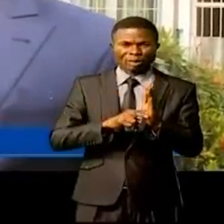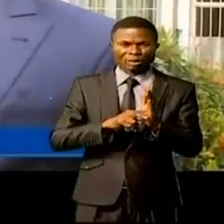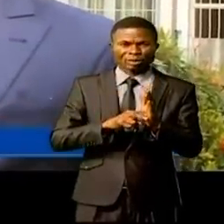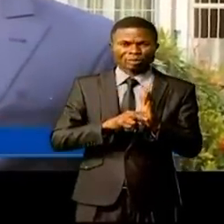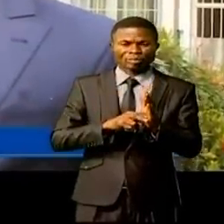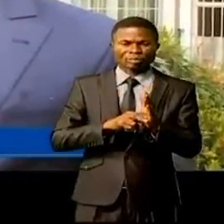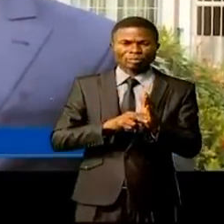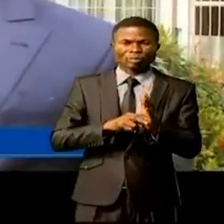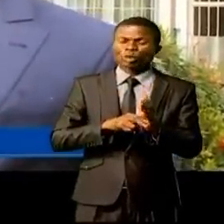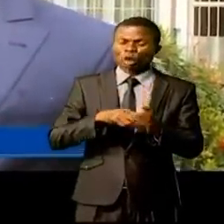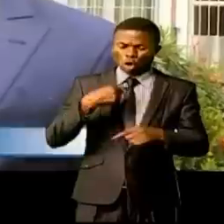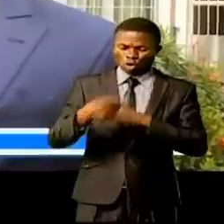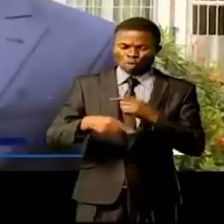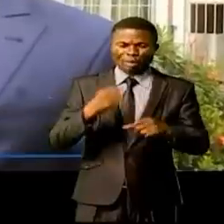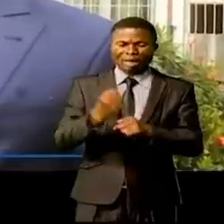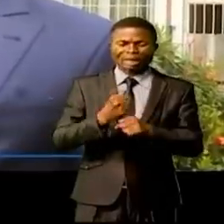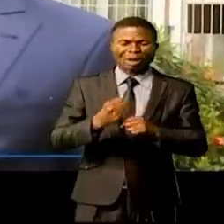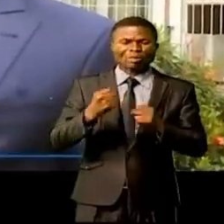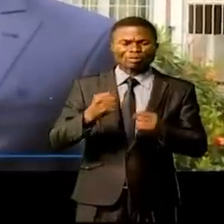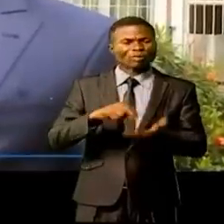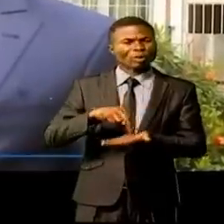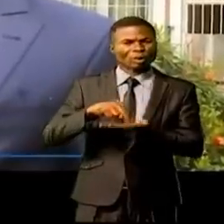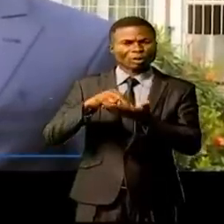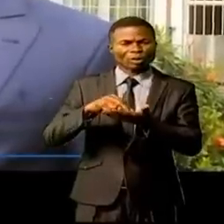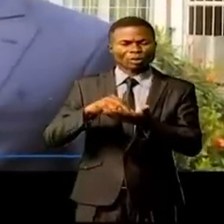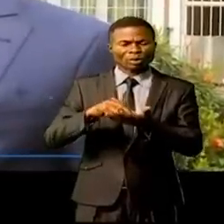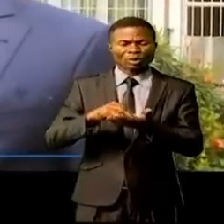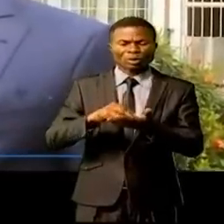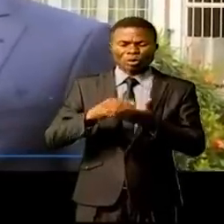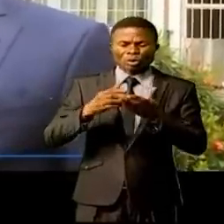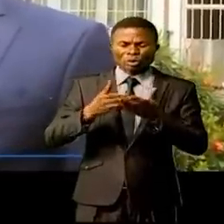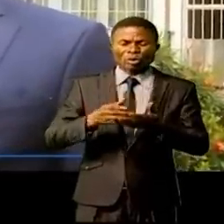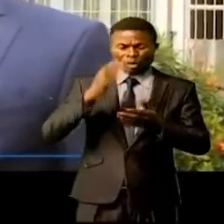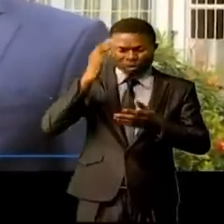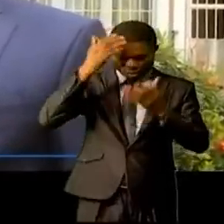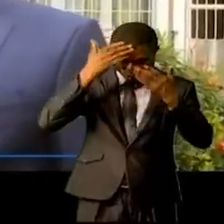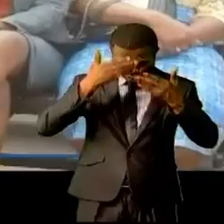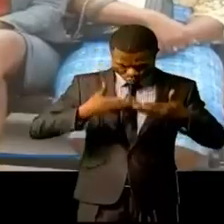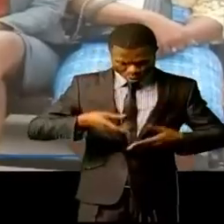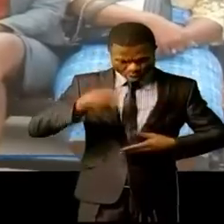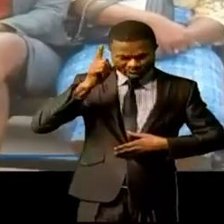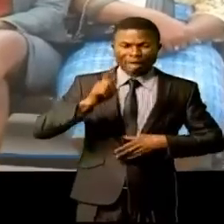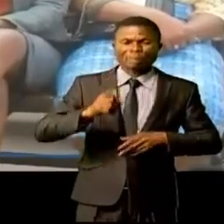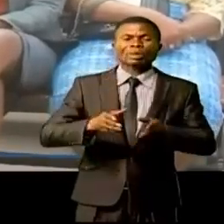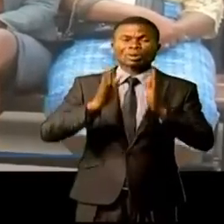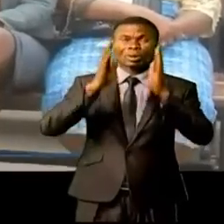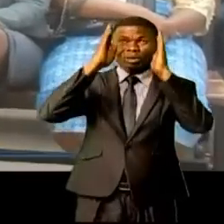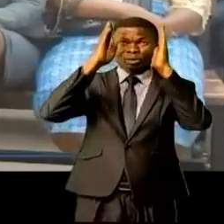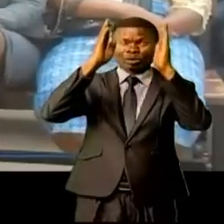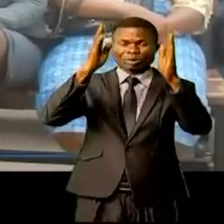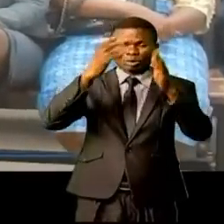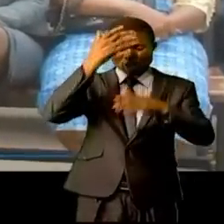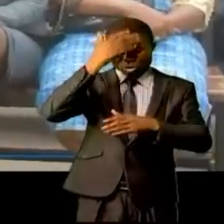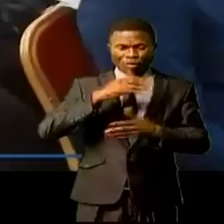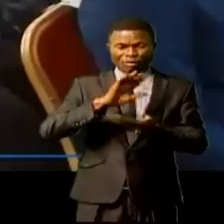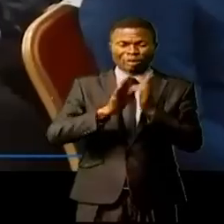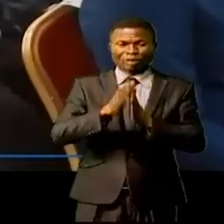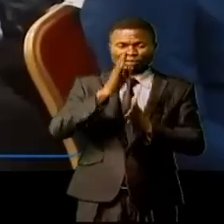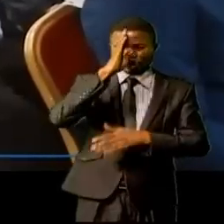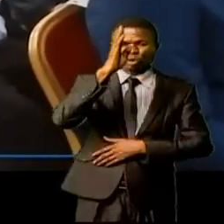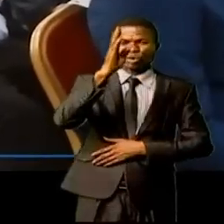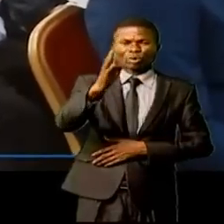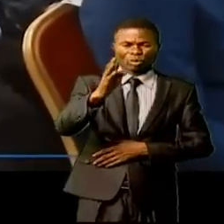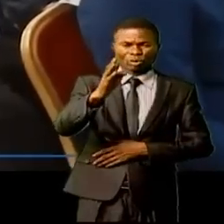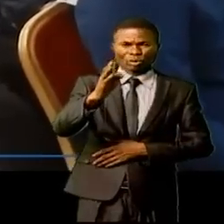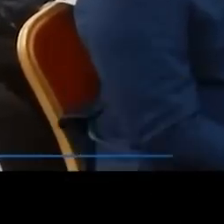mettons-nous debout, dressons nos fronts, longtemps courbés, pour que ce front soit dressé, et que